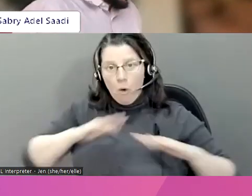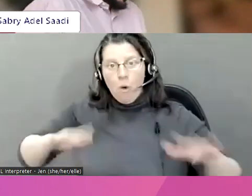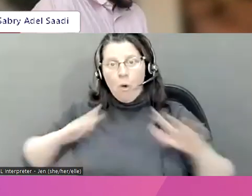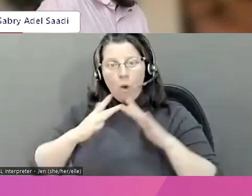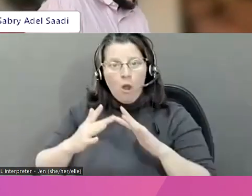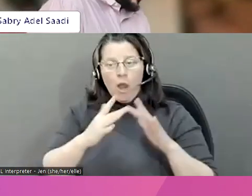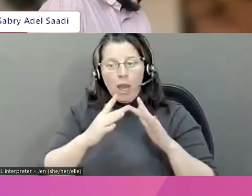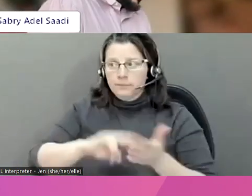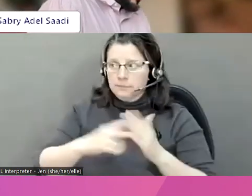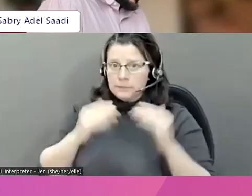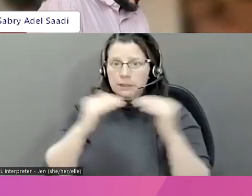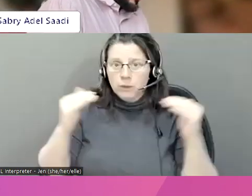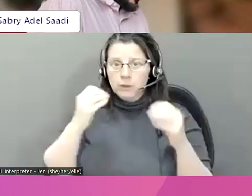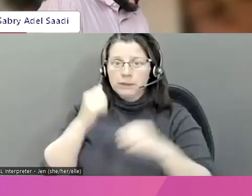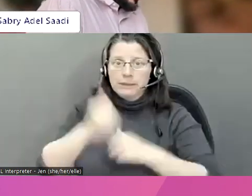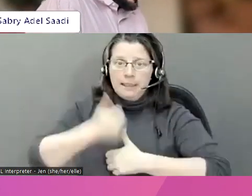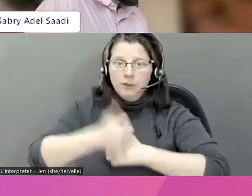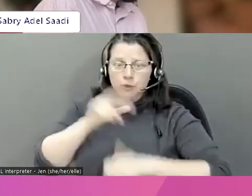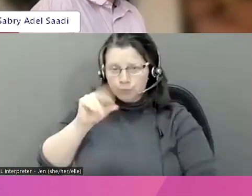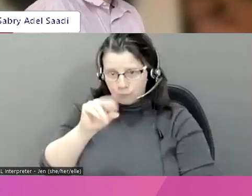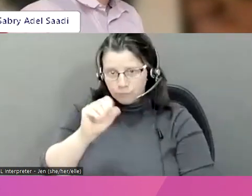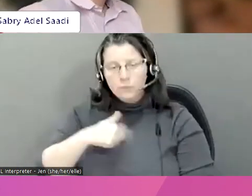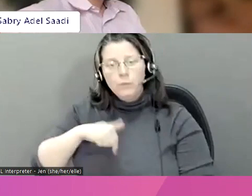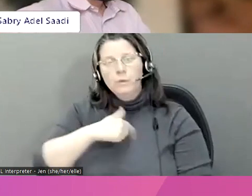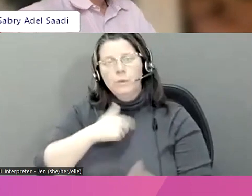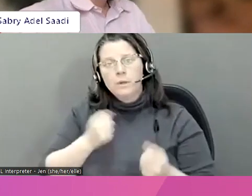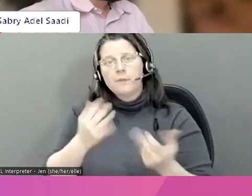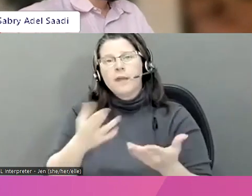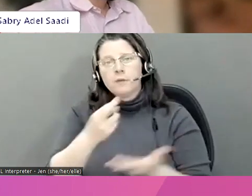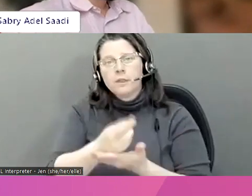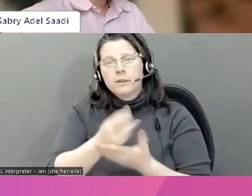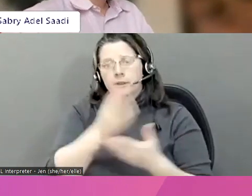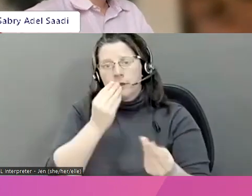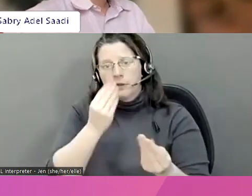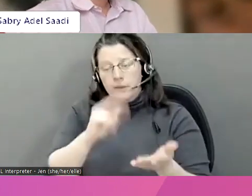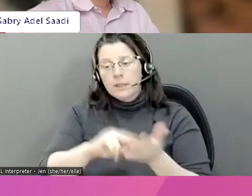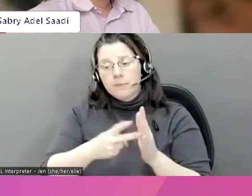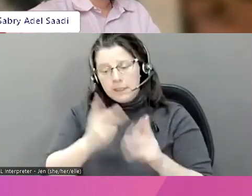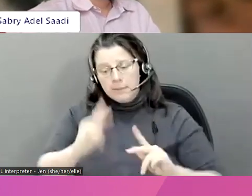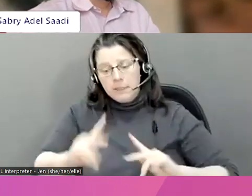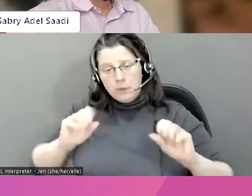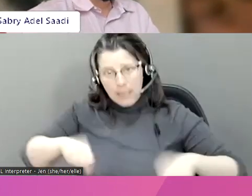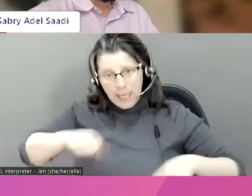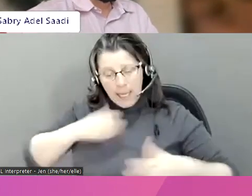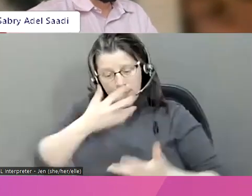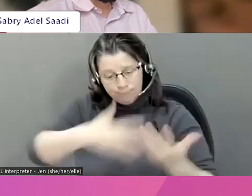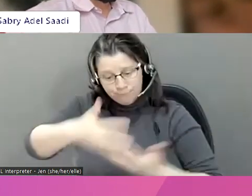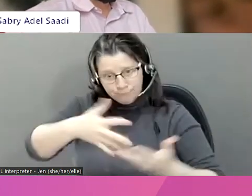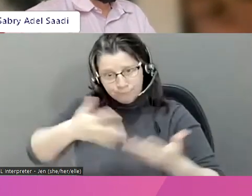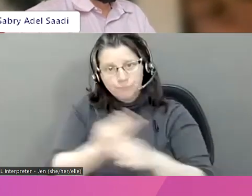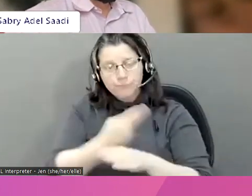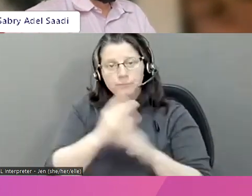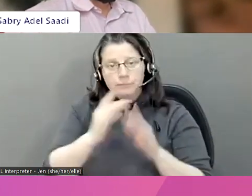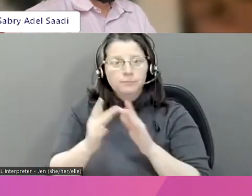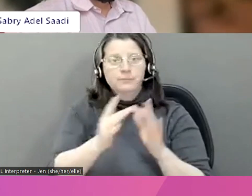espaces en ligne sont inhéremment dangereux, mais plutôt fournir des ressources et d'enseignement pour que les personnes puissent interagir de façon